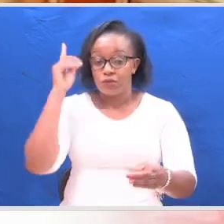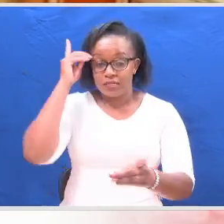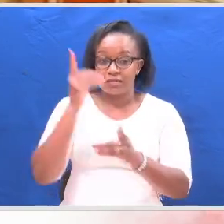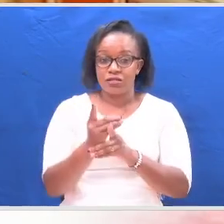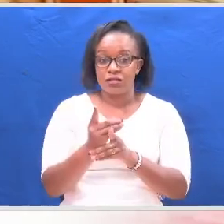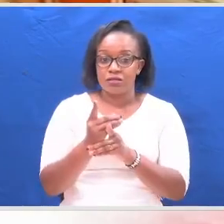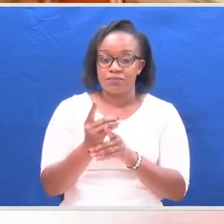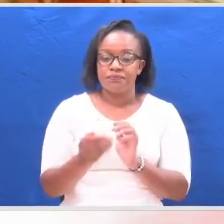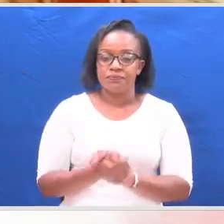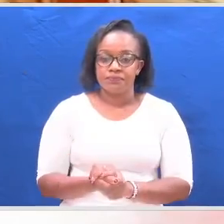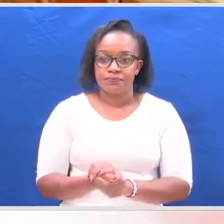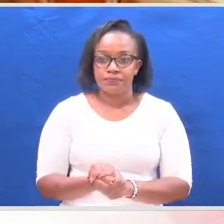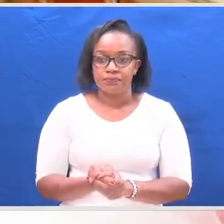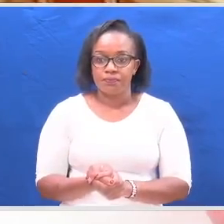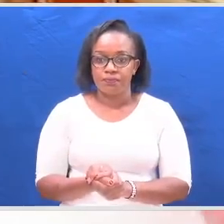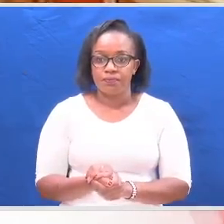Onsare TV 47